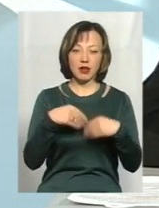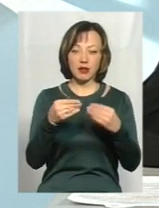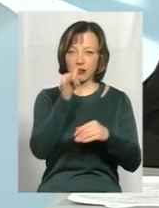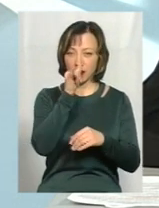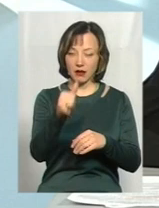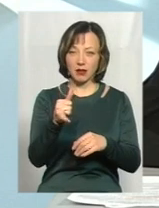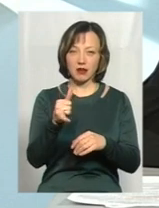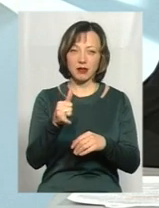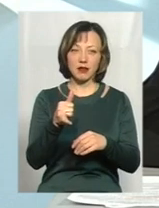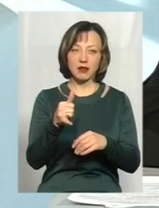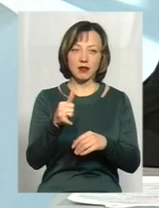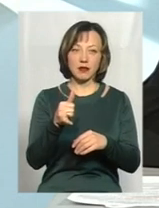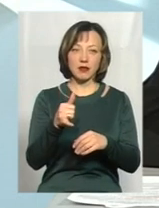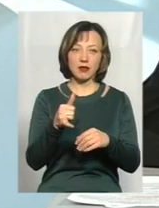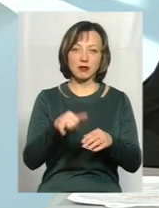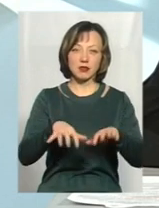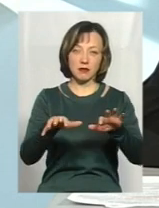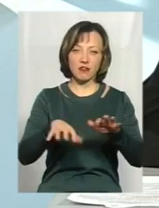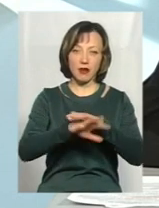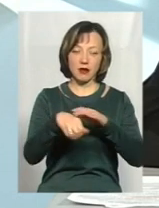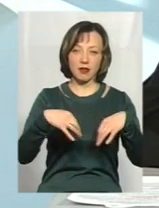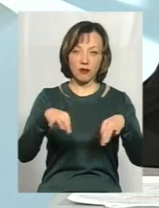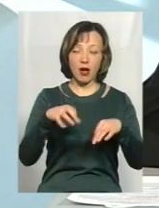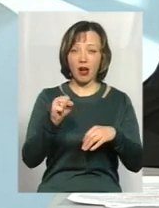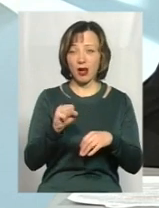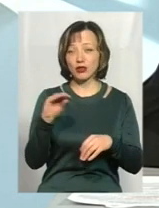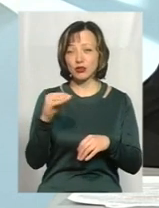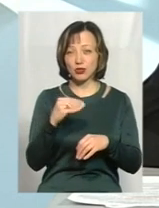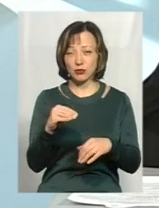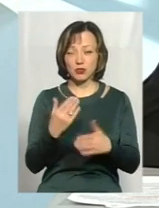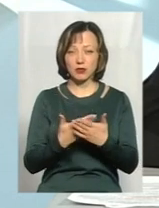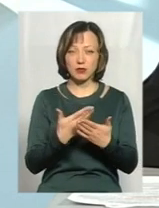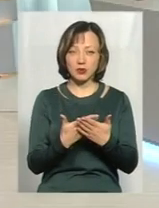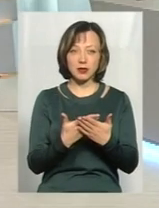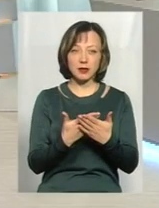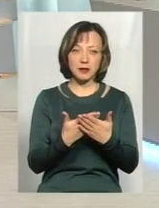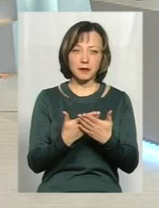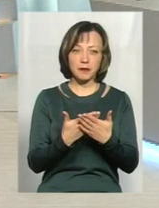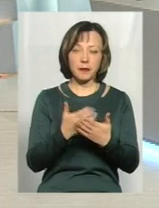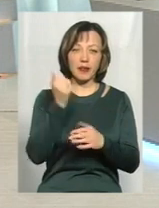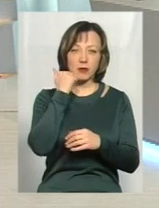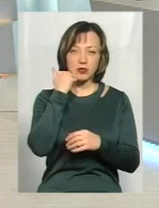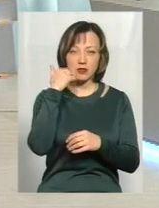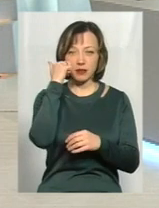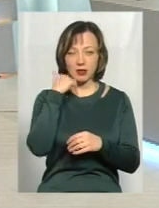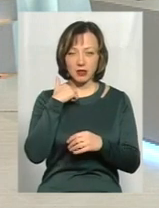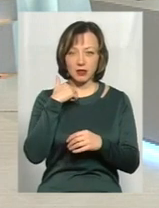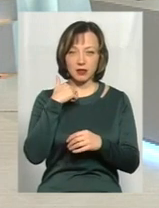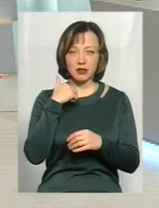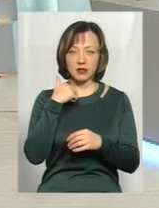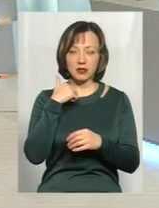затрат для злочинця заволодітилим. А для жигулів, для москвічів стареньких,